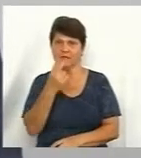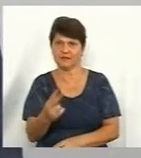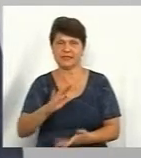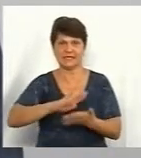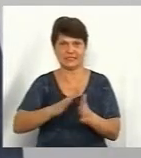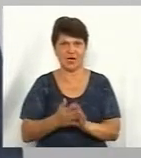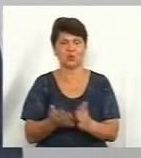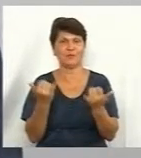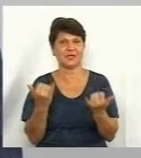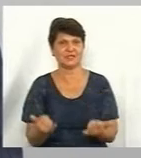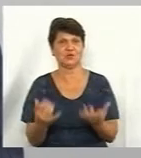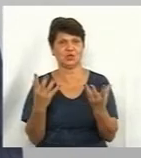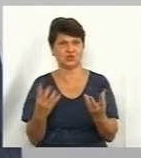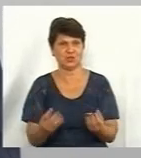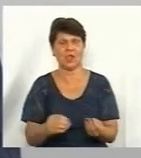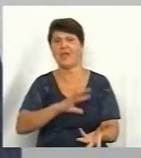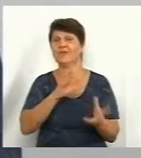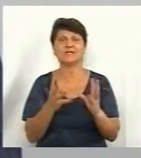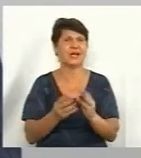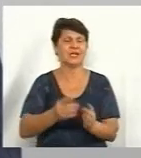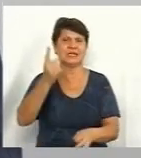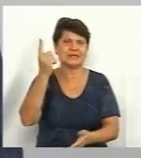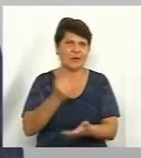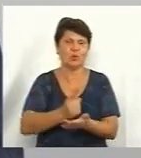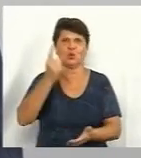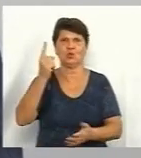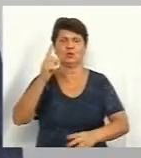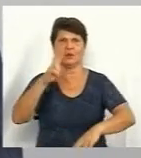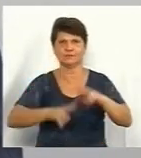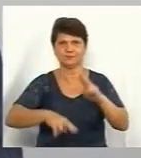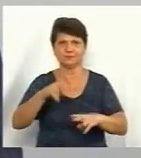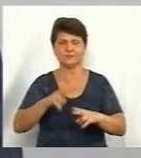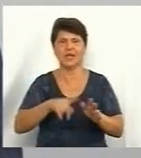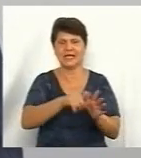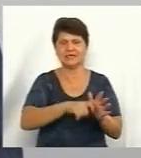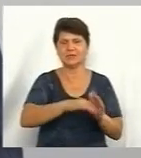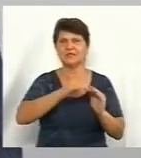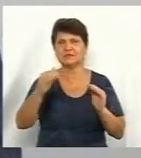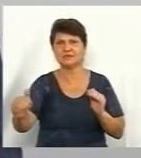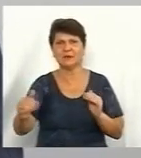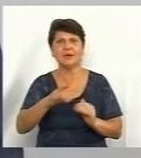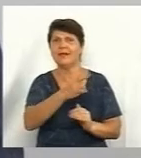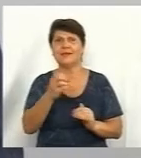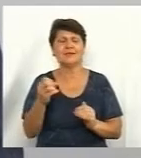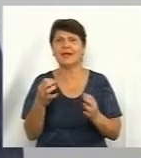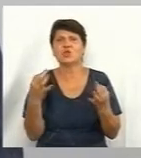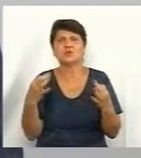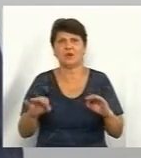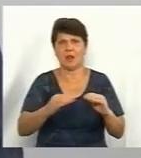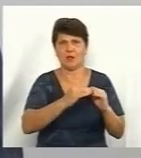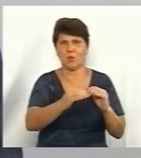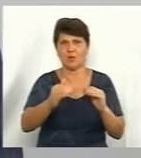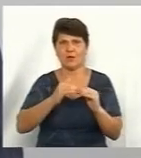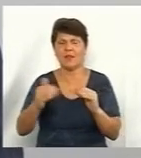взагалі заборонено влаштовувати сміттєзвалище, дозволяється влаштовувати тільки полігони, які не дозволяють